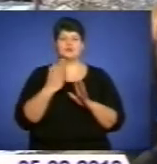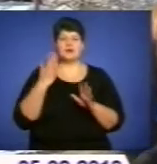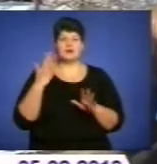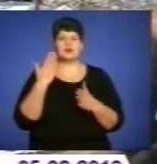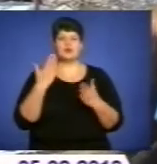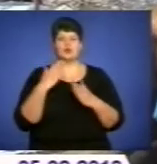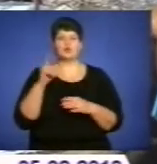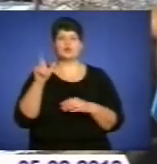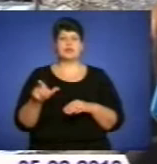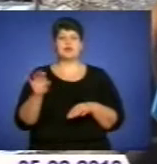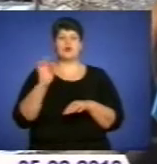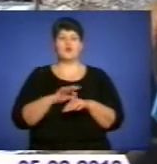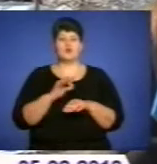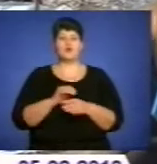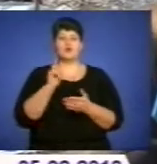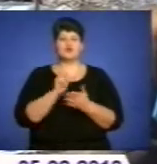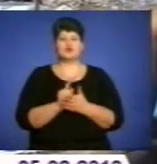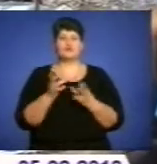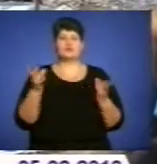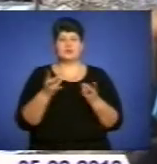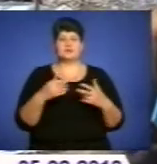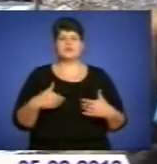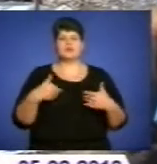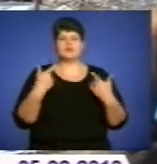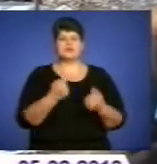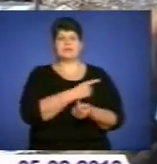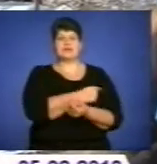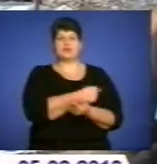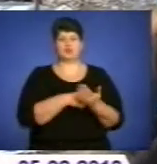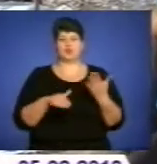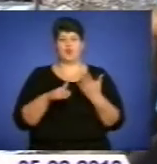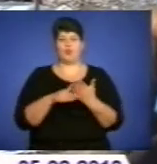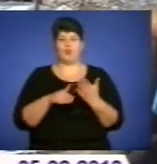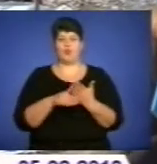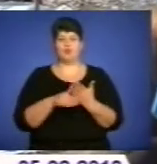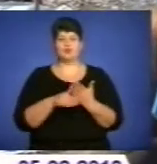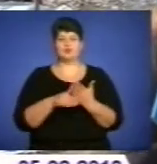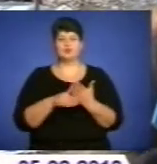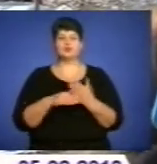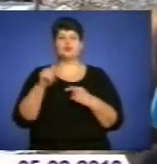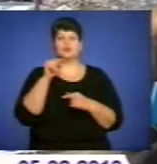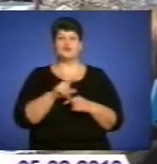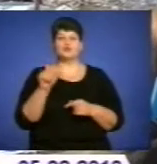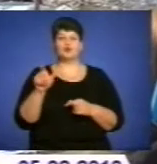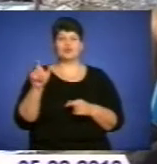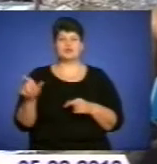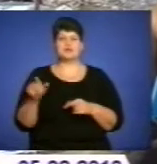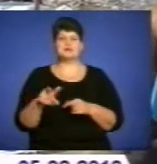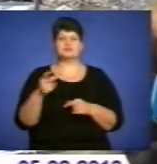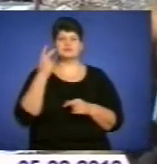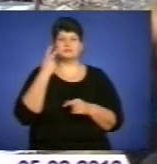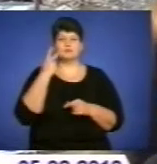якщо людина хвора, треба обов'язково звертатися за медичною допомогою. Тому що люди, особливо з хронічними